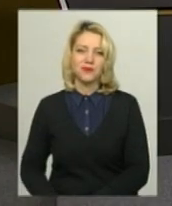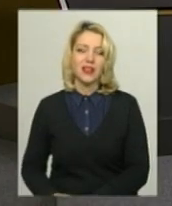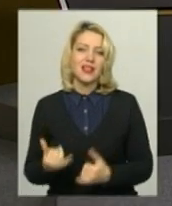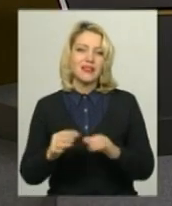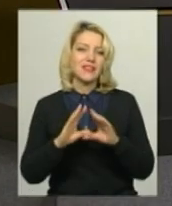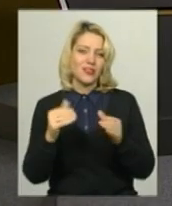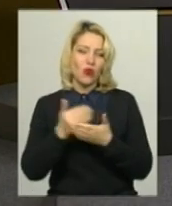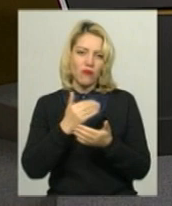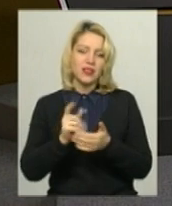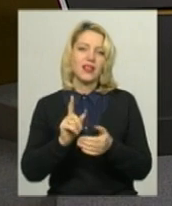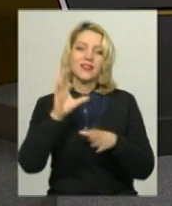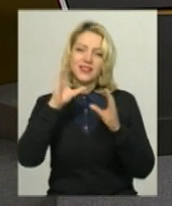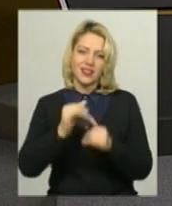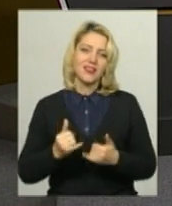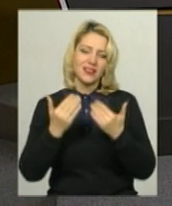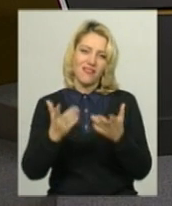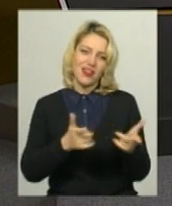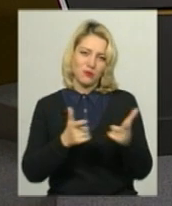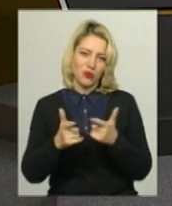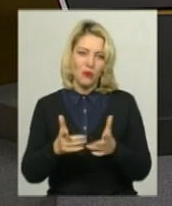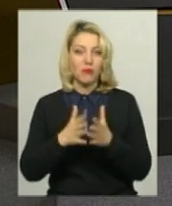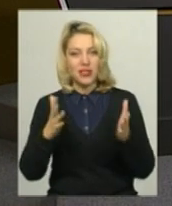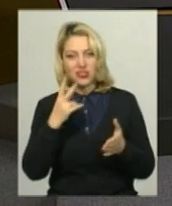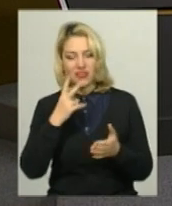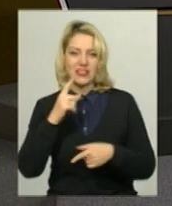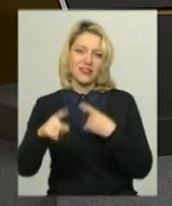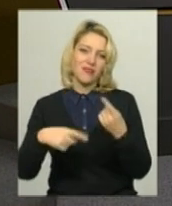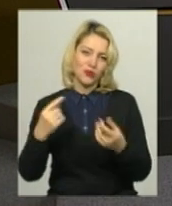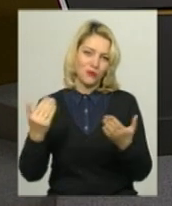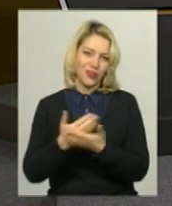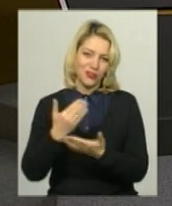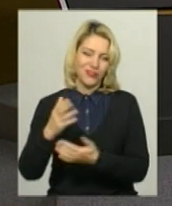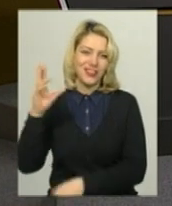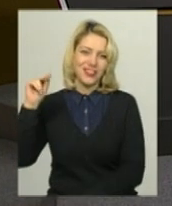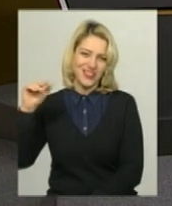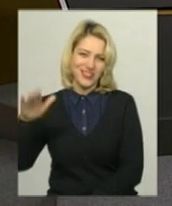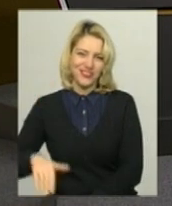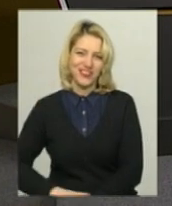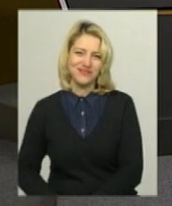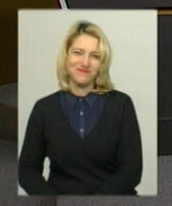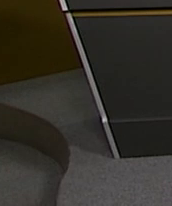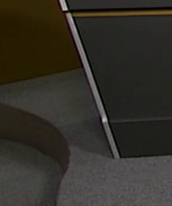Наразі це всі новини, які ми встигли для вас підготувати. Більше дивіться у наступних випусках. Побачимось!